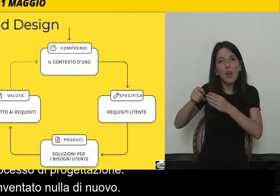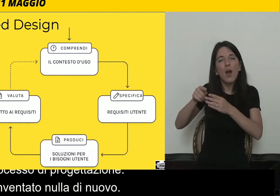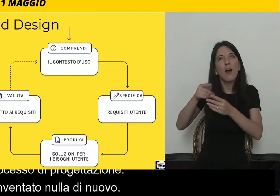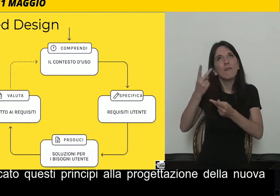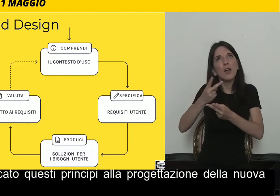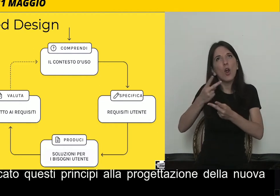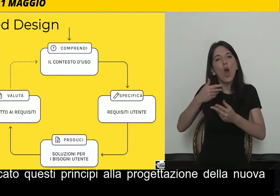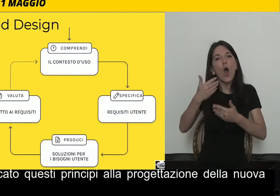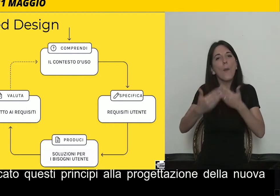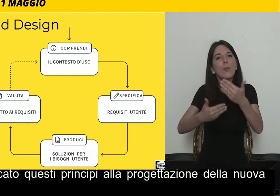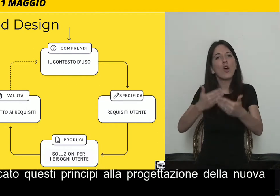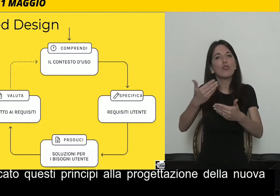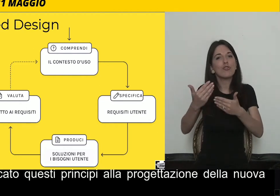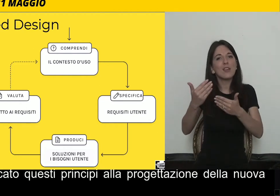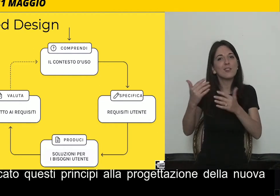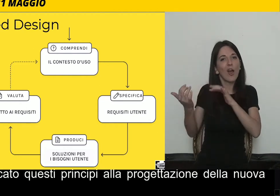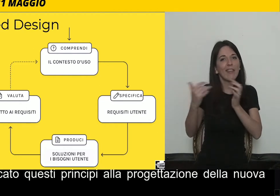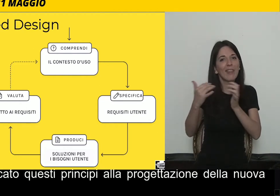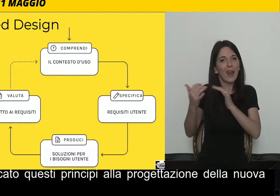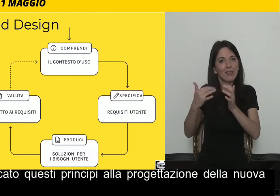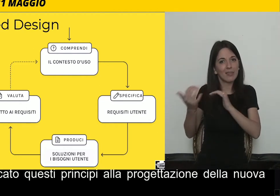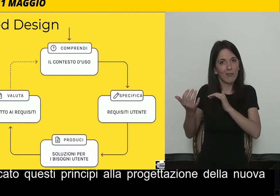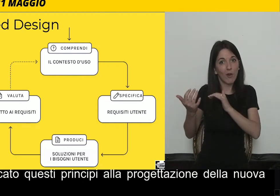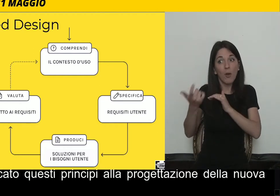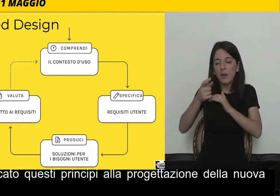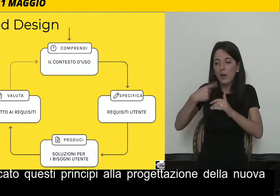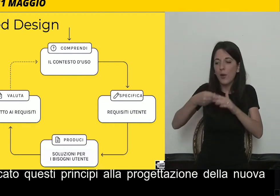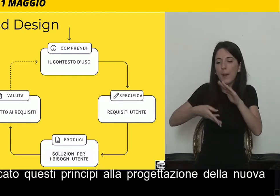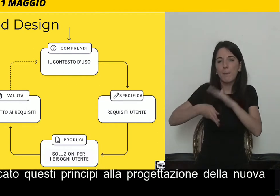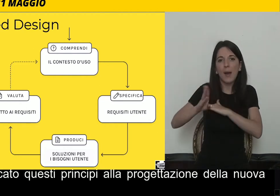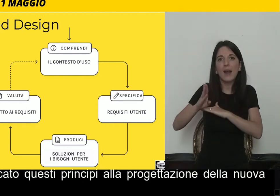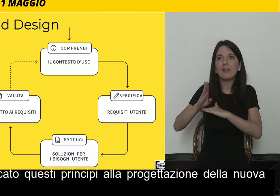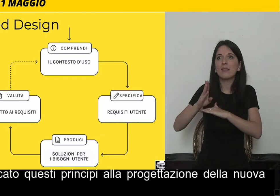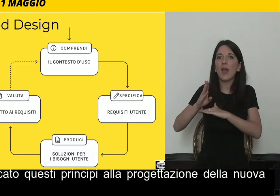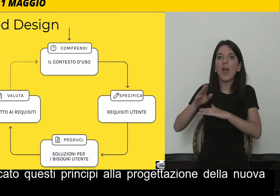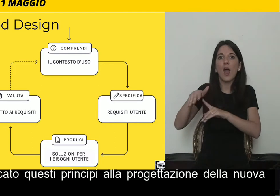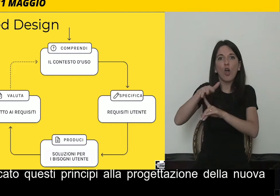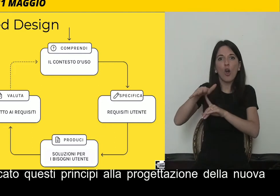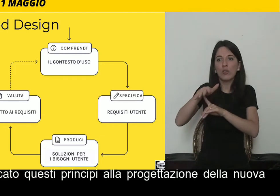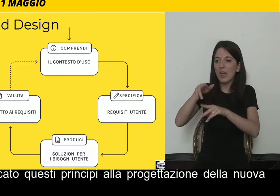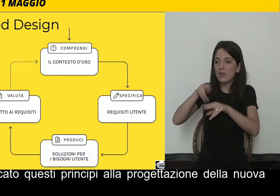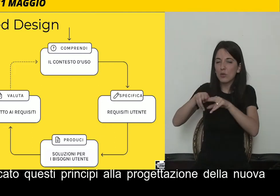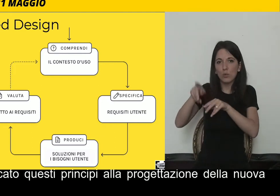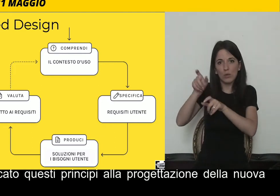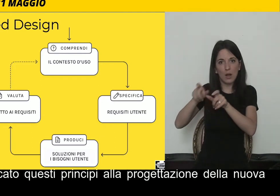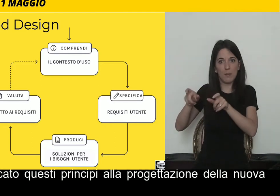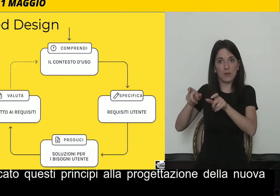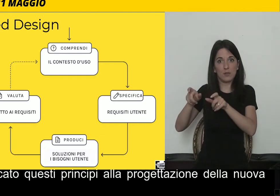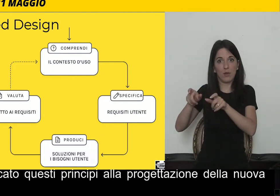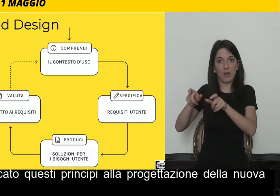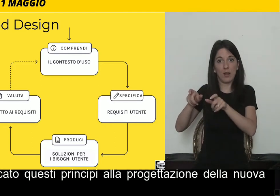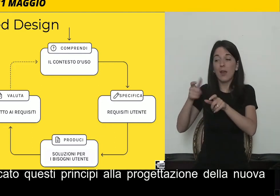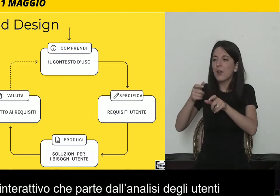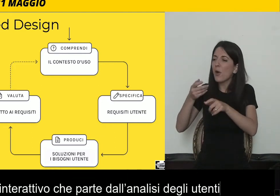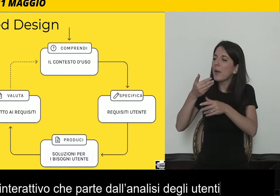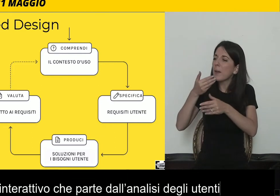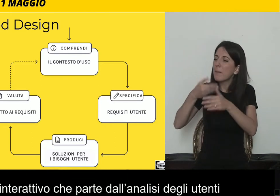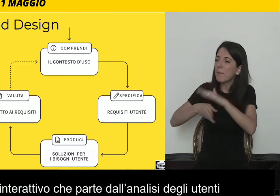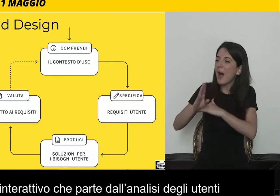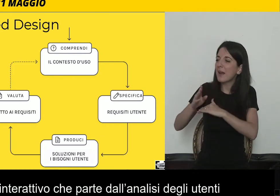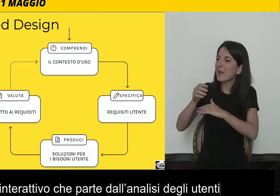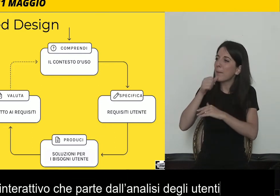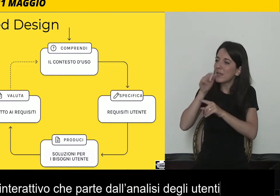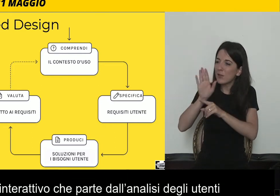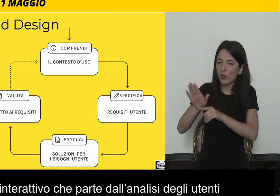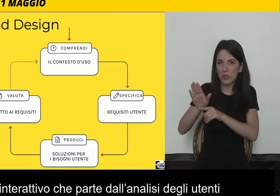parte dall'analisi del contesto d'uso, dall'analisi degli utenti, cerca di distillare i problemi principali e anche le